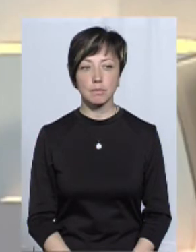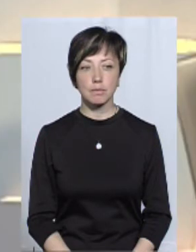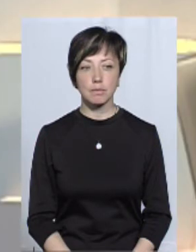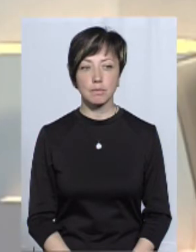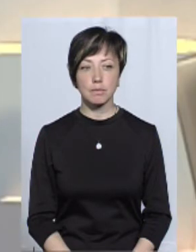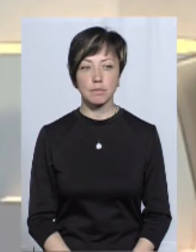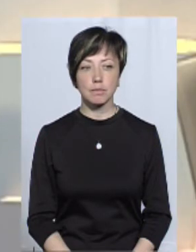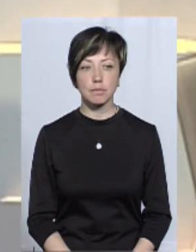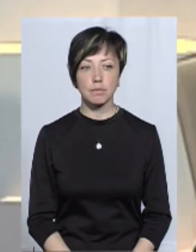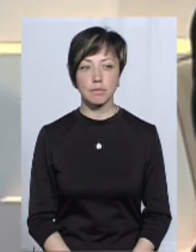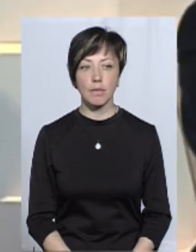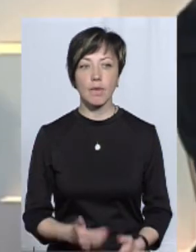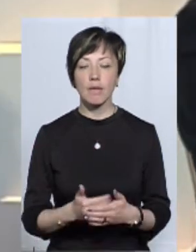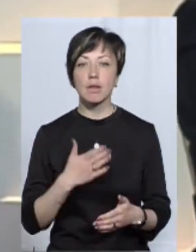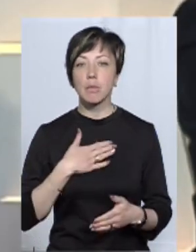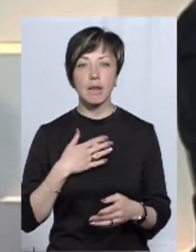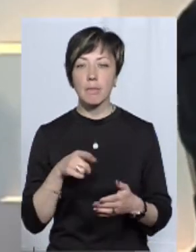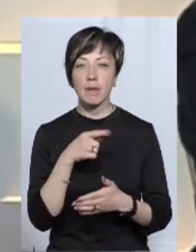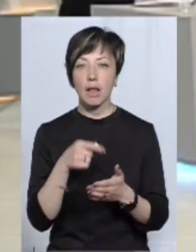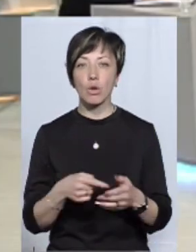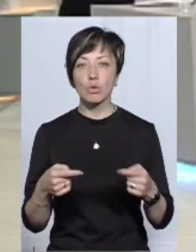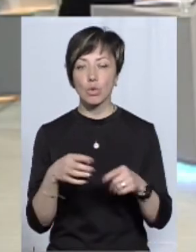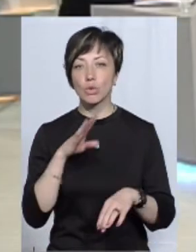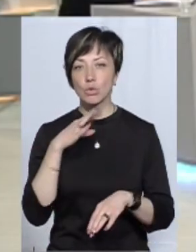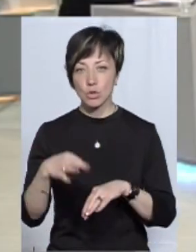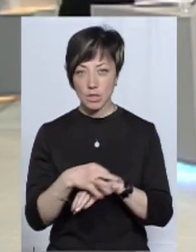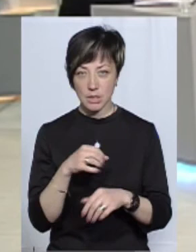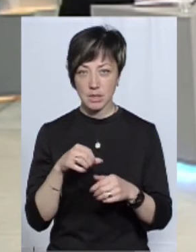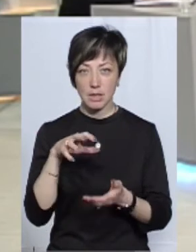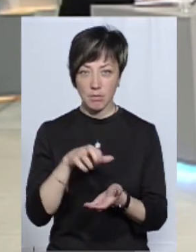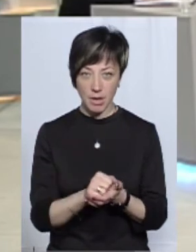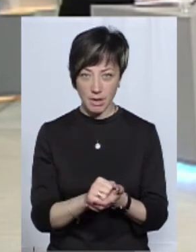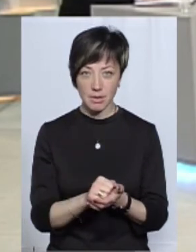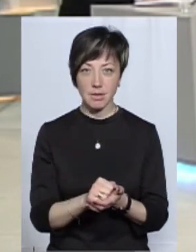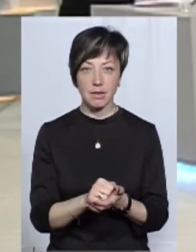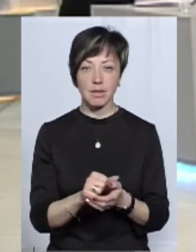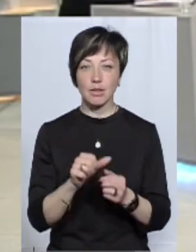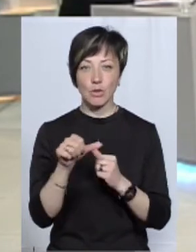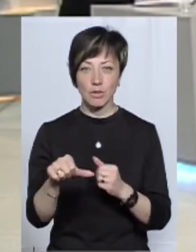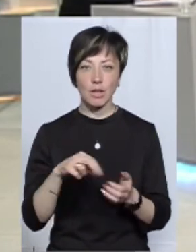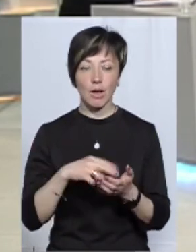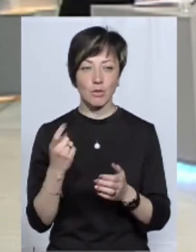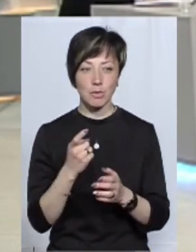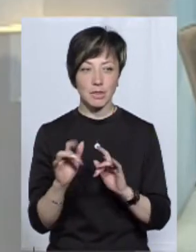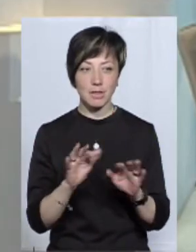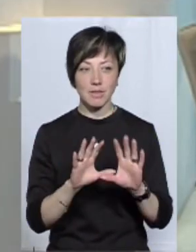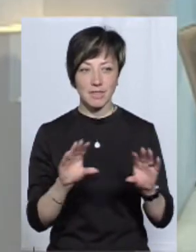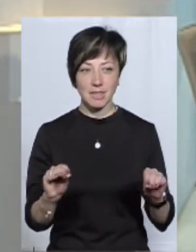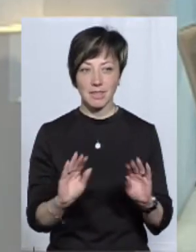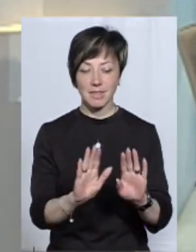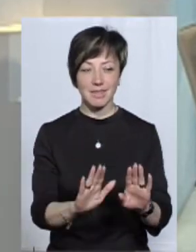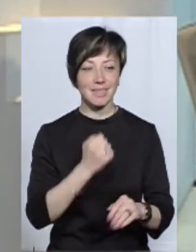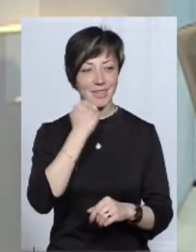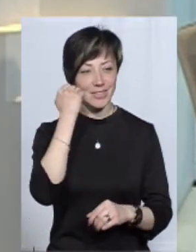От від мене, скоріше, не питання, таке уточнення. От дружина займається зовнішньою економічною діяльністю? Ні, ні в якому разі. Все, вистачить.